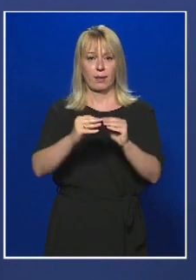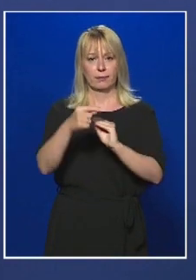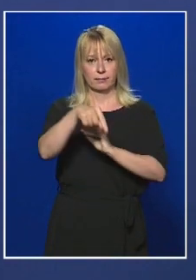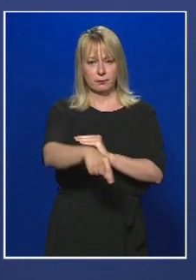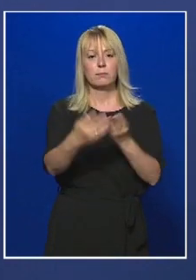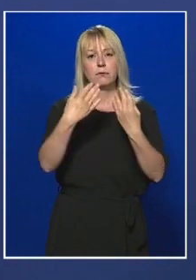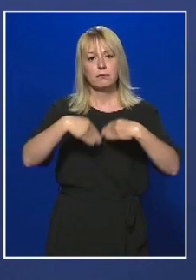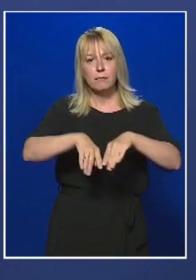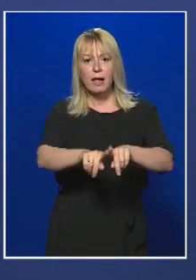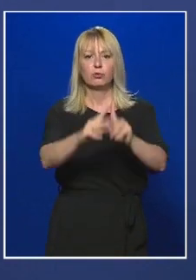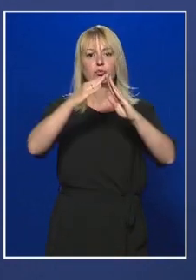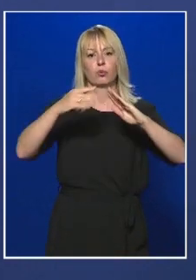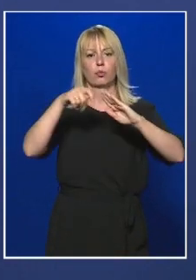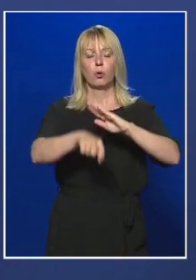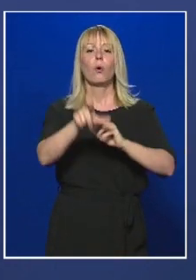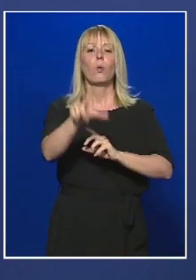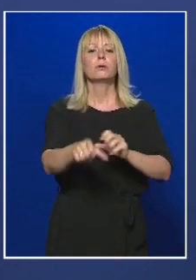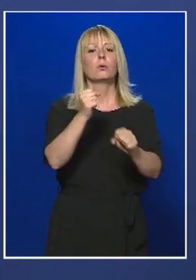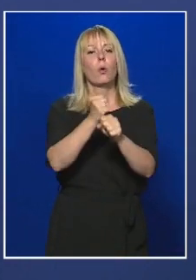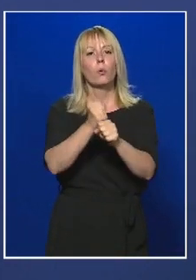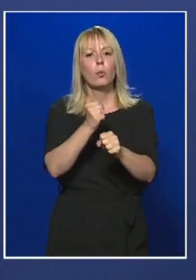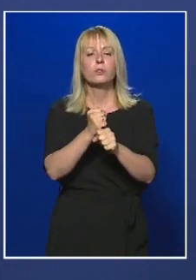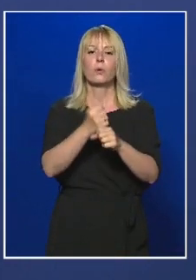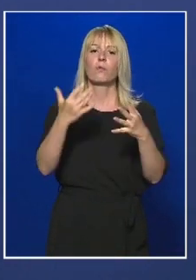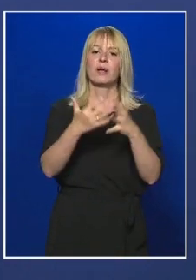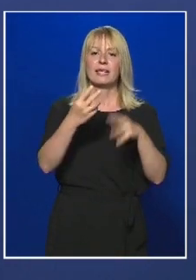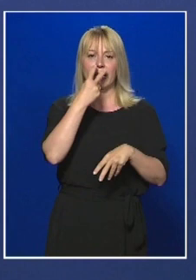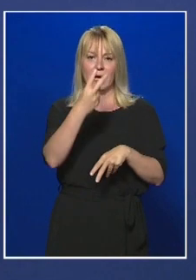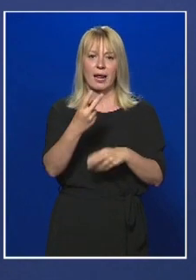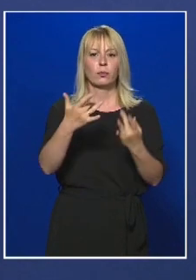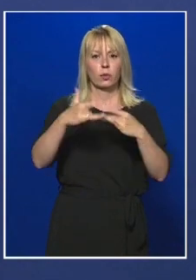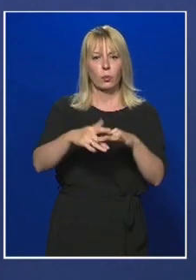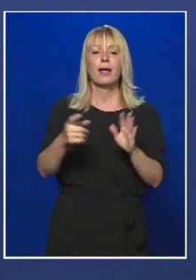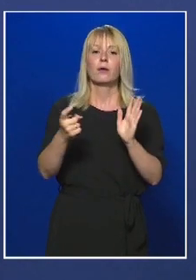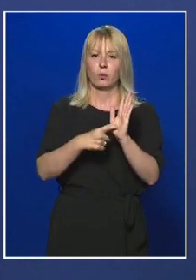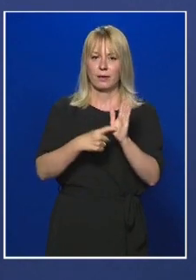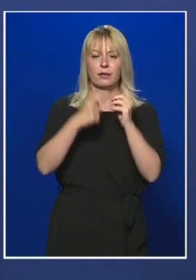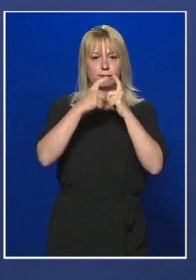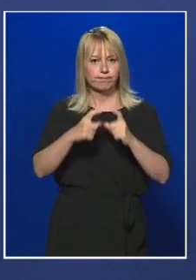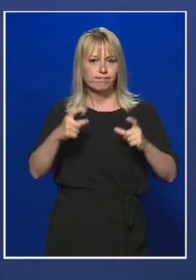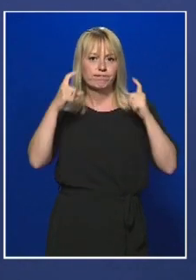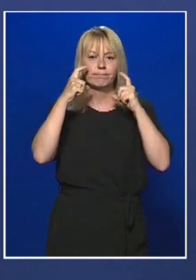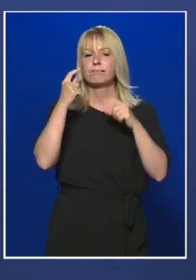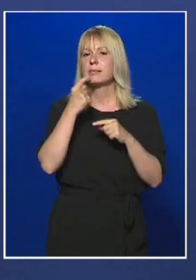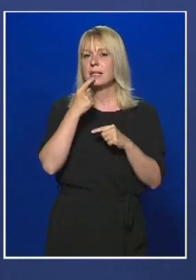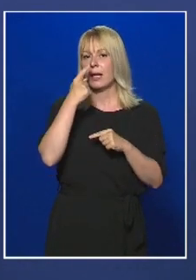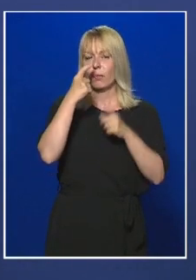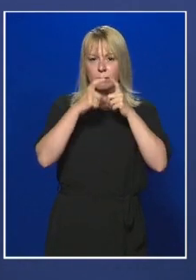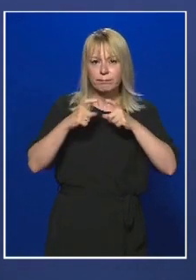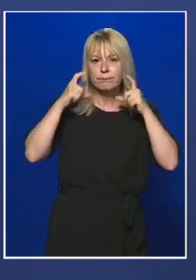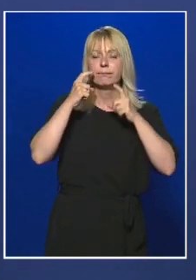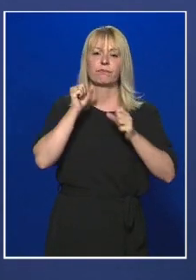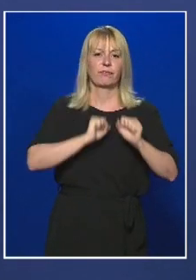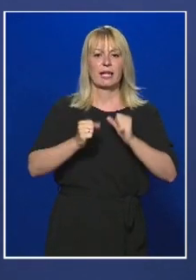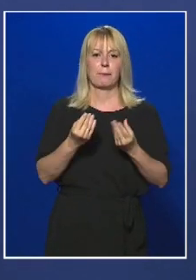részében az ott dolgozók, a vendégek által látogatható területen kötelesek a szájat, illetve az órot eltakaró védelmi eszközt